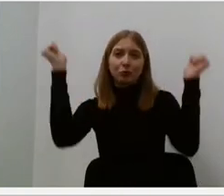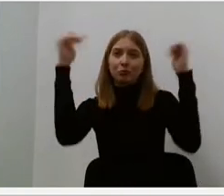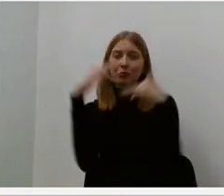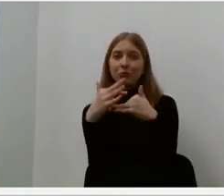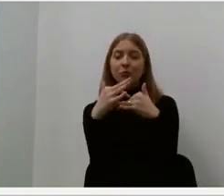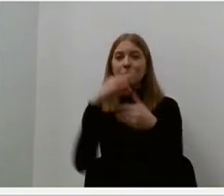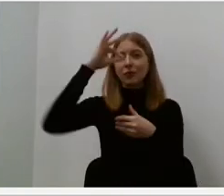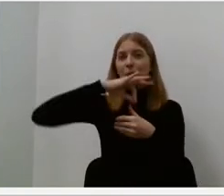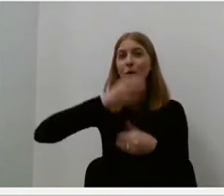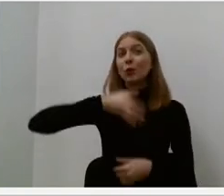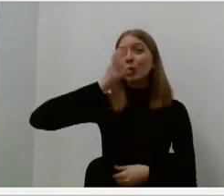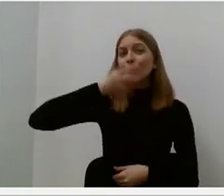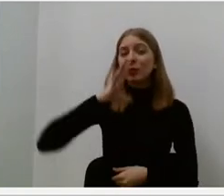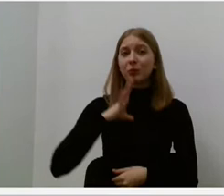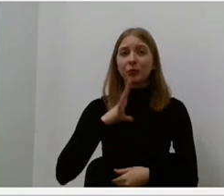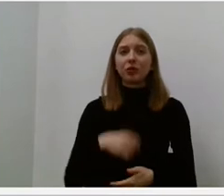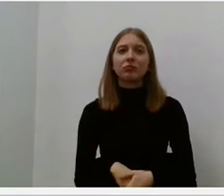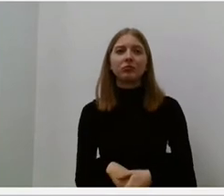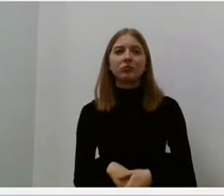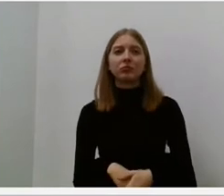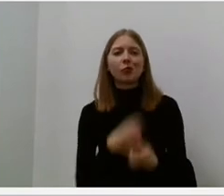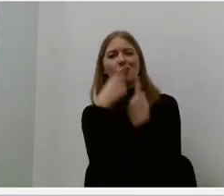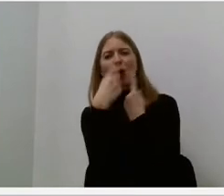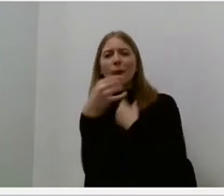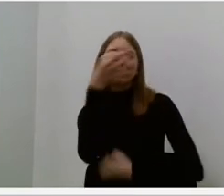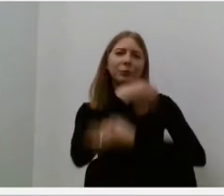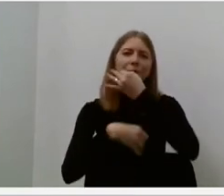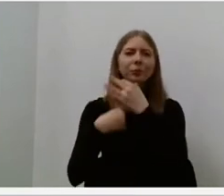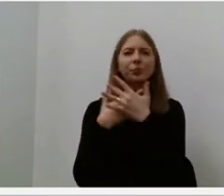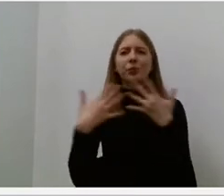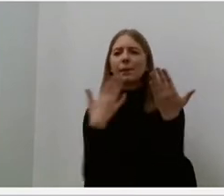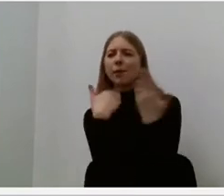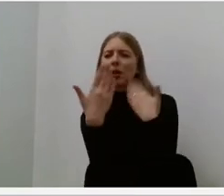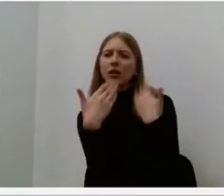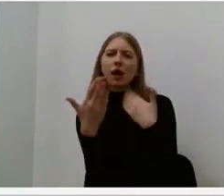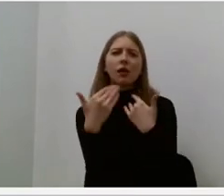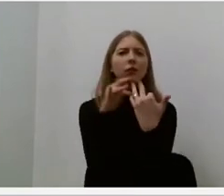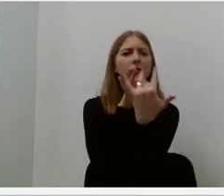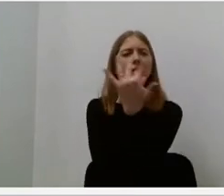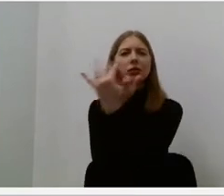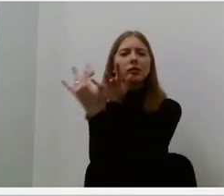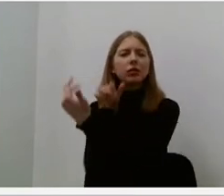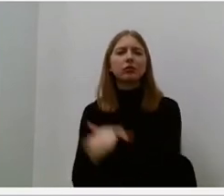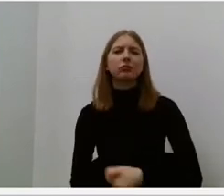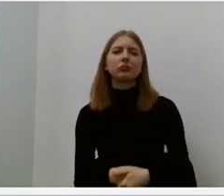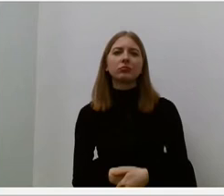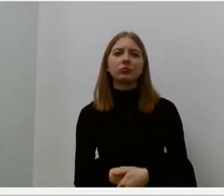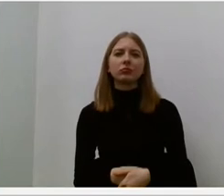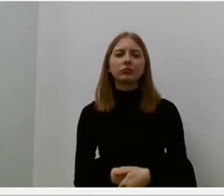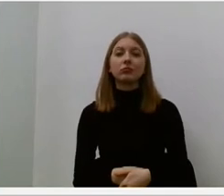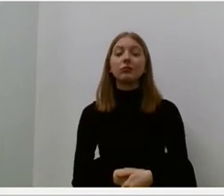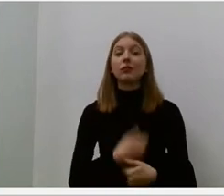buvo tos progos, kome čia jimas susitikdavo, bendraudavo, diskutuodavo, svarstydavo. Taigi Marijos